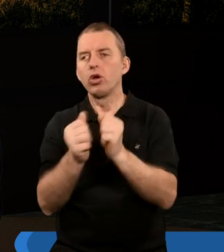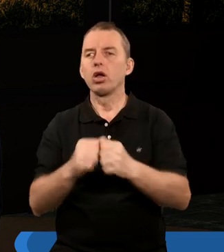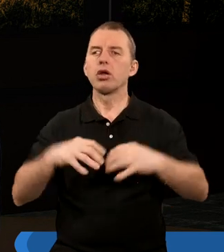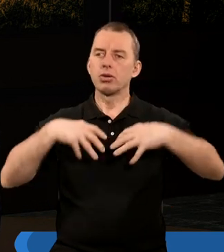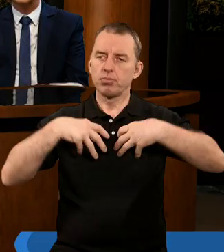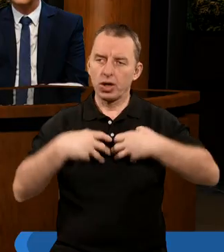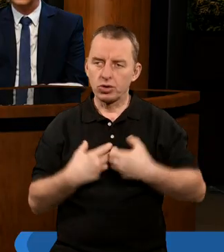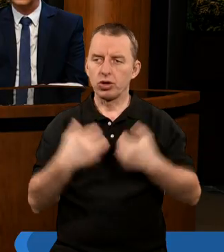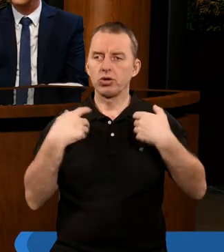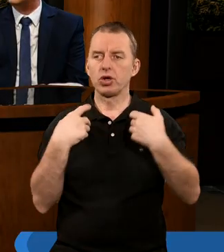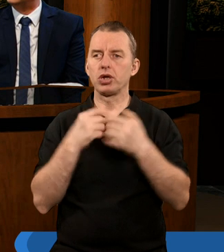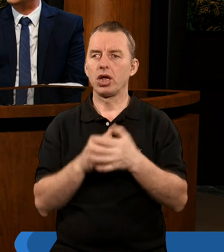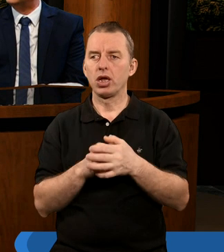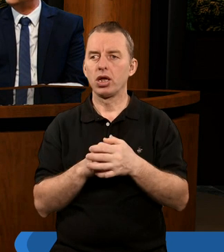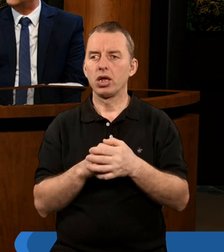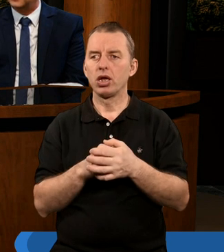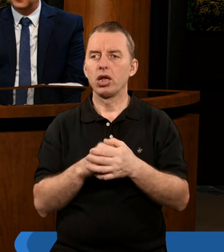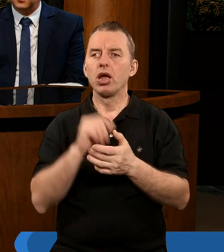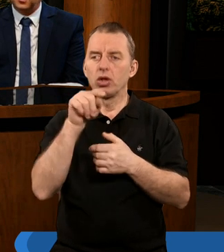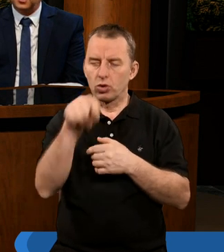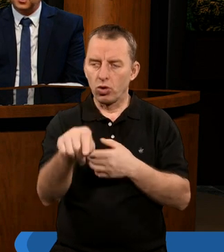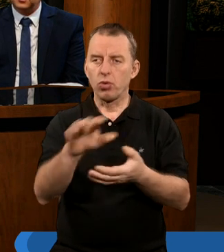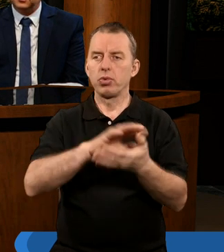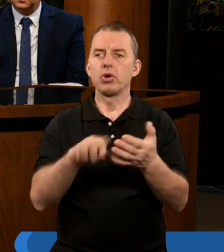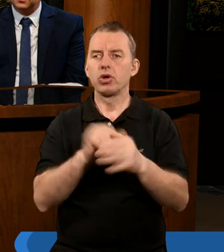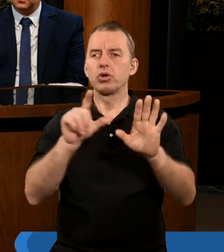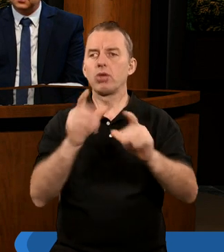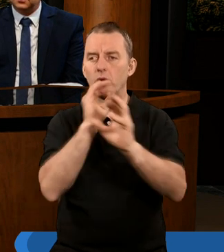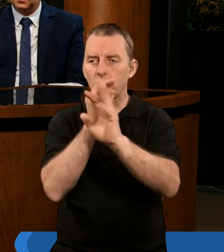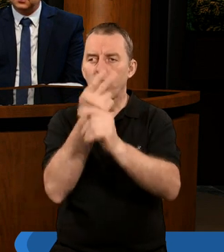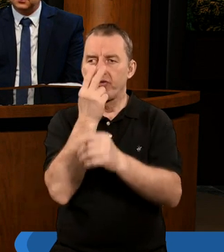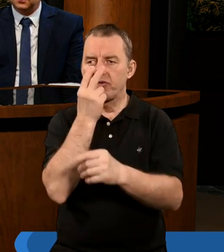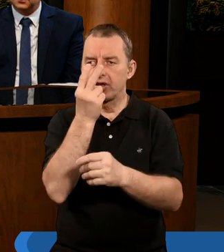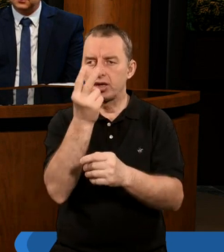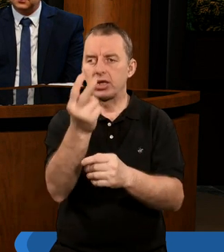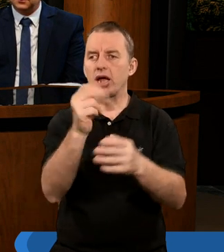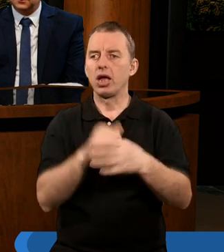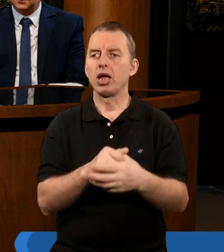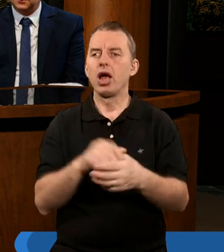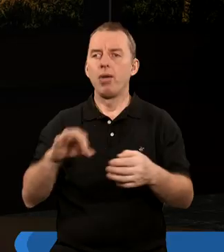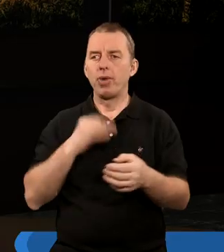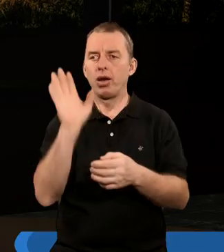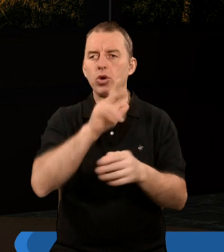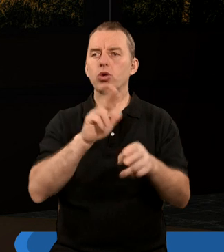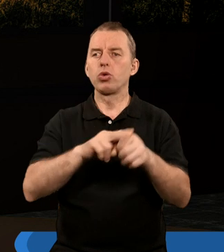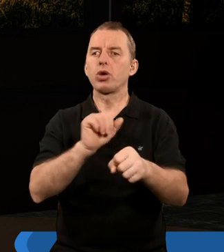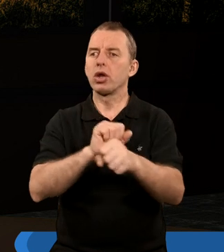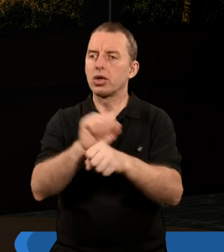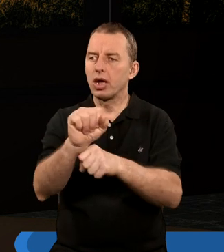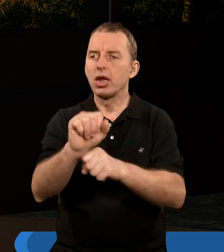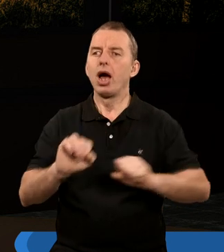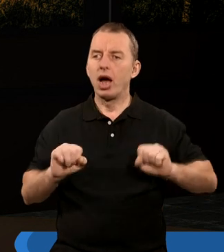mięczennicy. Tutaj w tych siedmiu trąbach również widzę Pana Boga, który jest